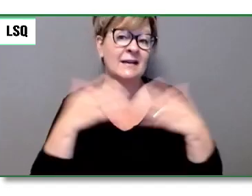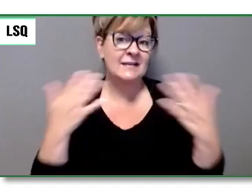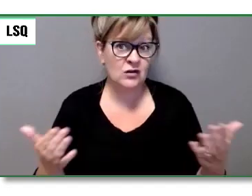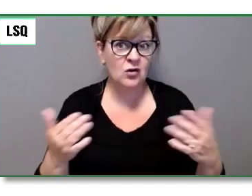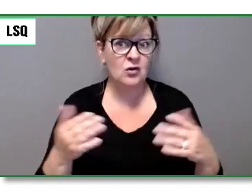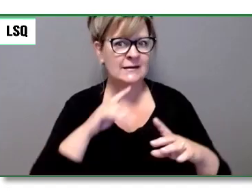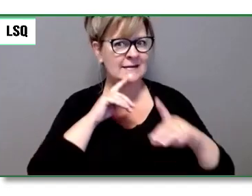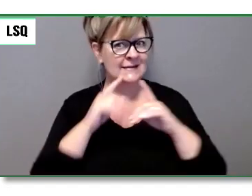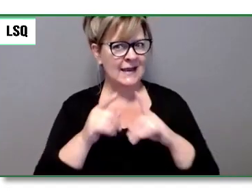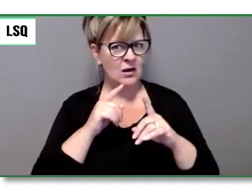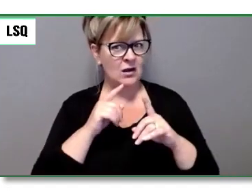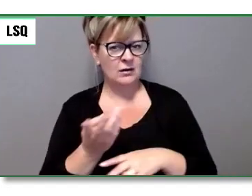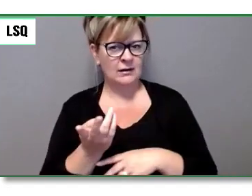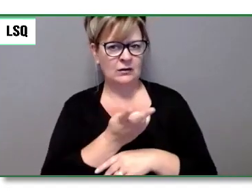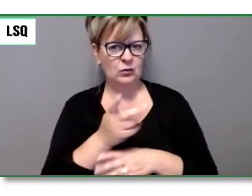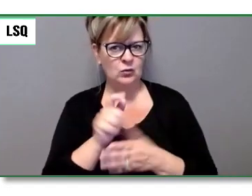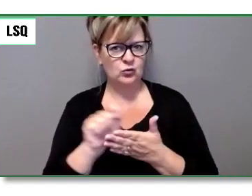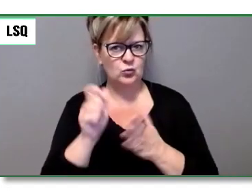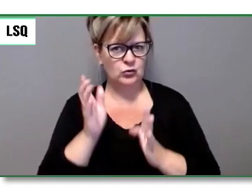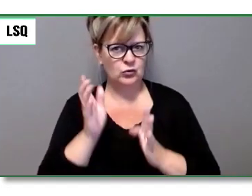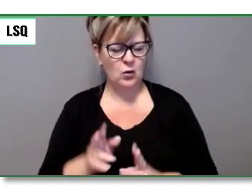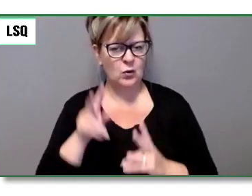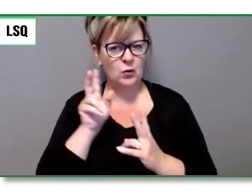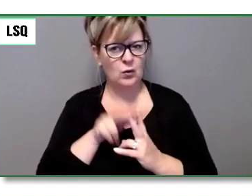suppositions qui sous-tendent leurs travaux.